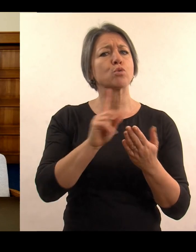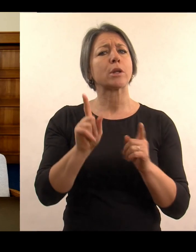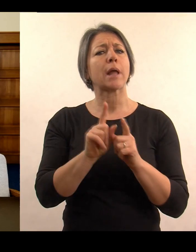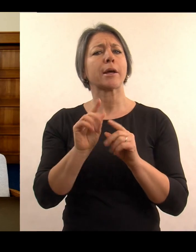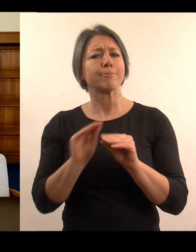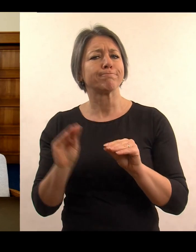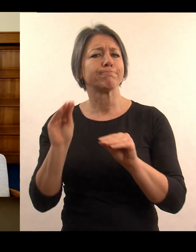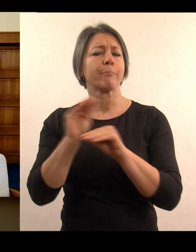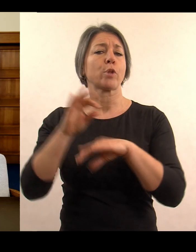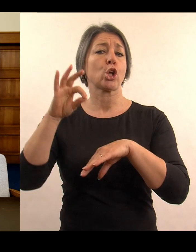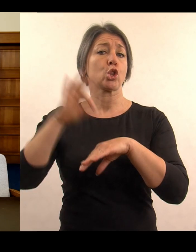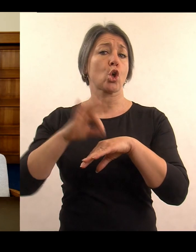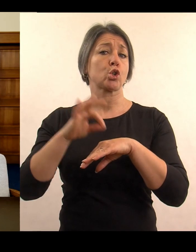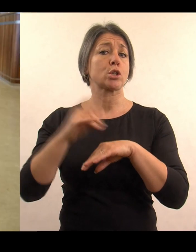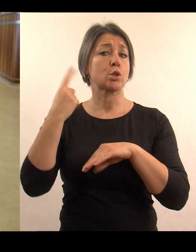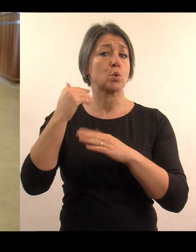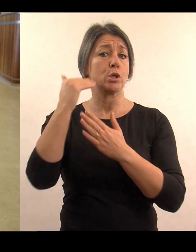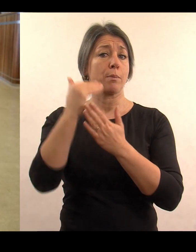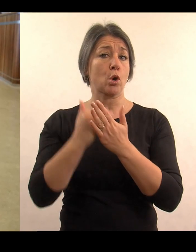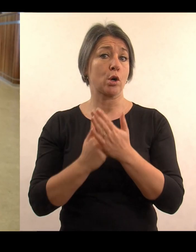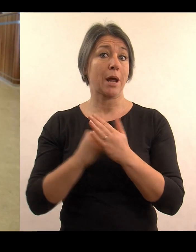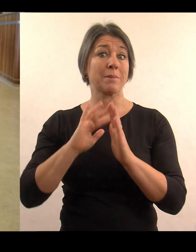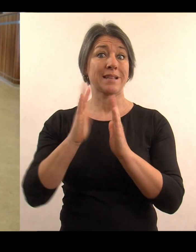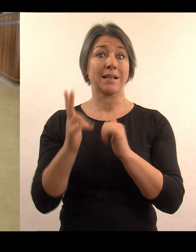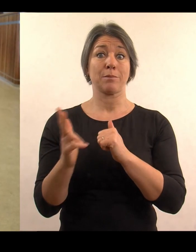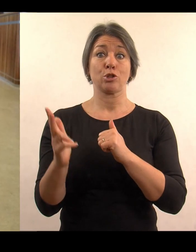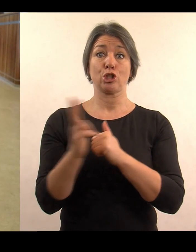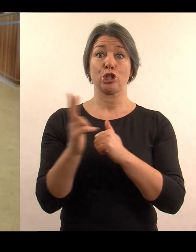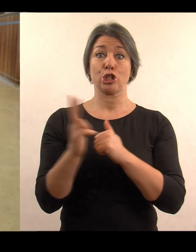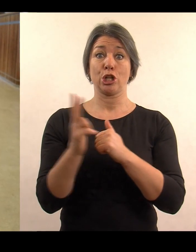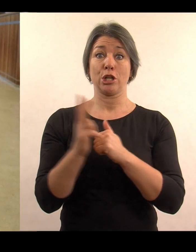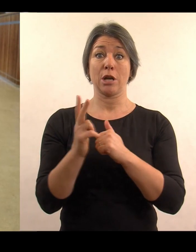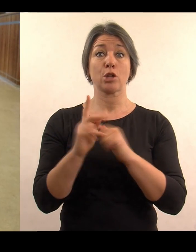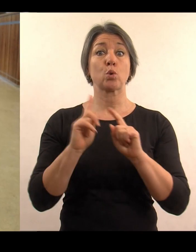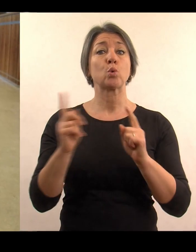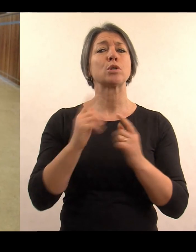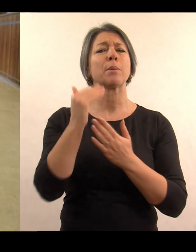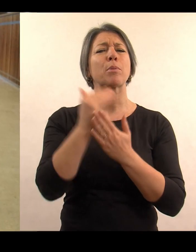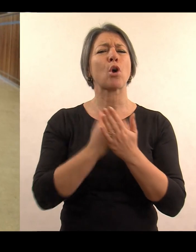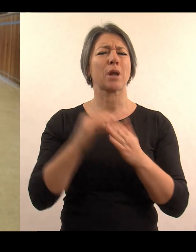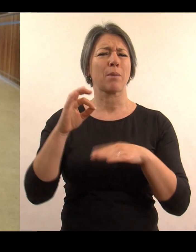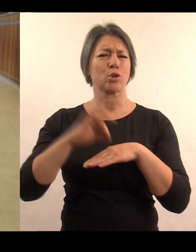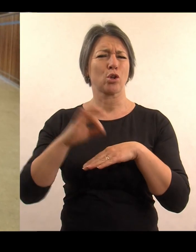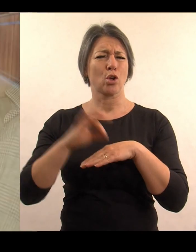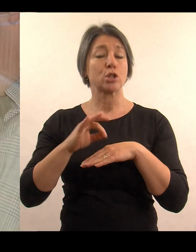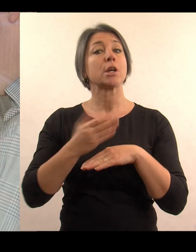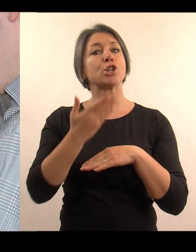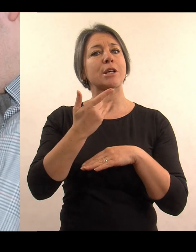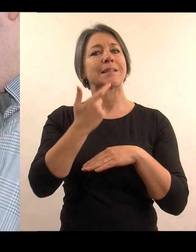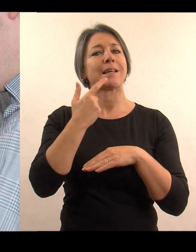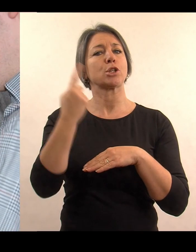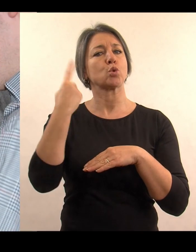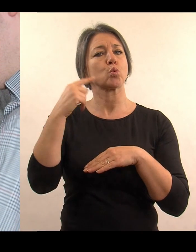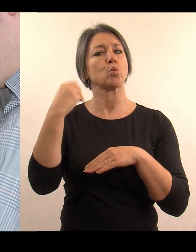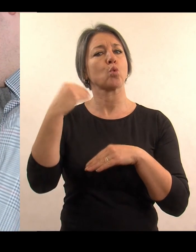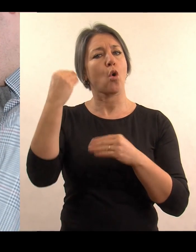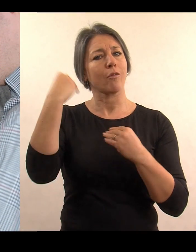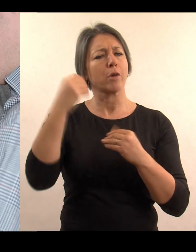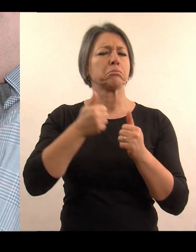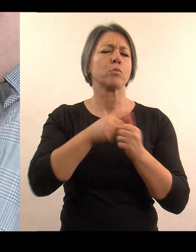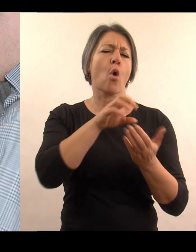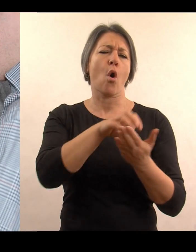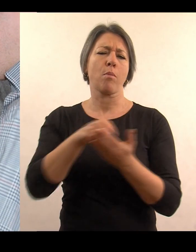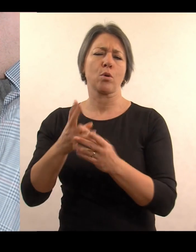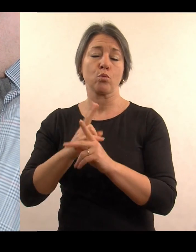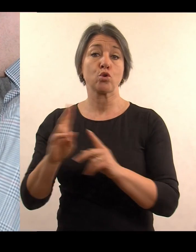doktorské studijní programy. Máme 13 doktorských studijních programů v češtině odpovědející jednotlivým vědním právním oborům